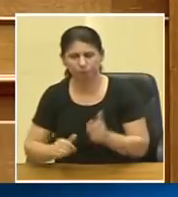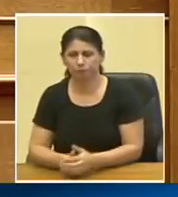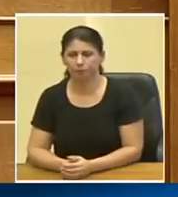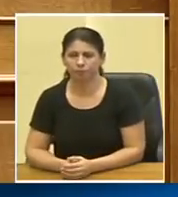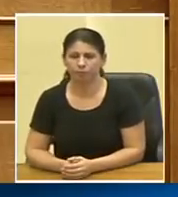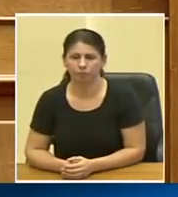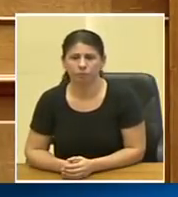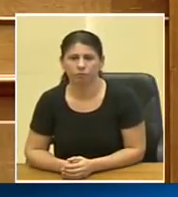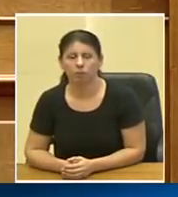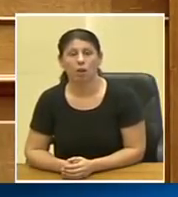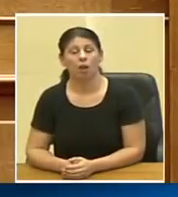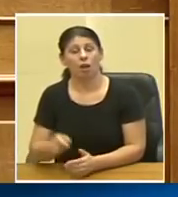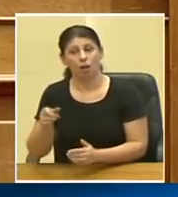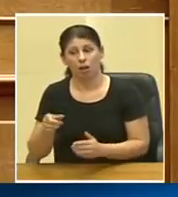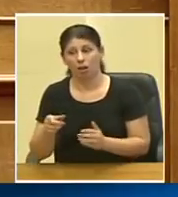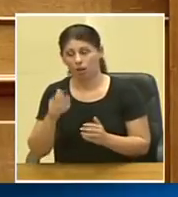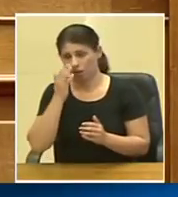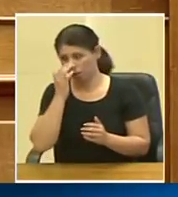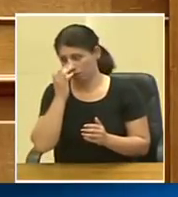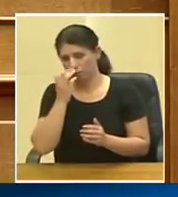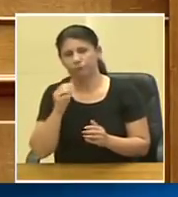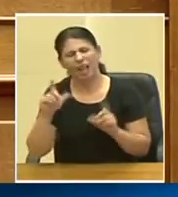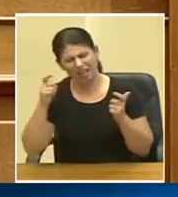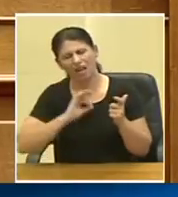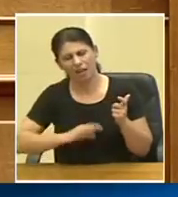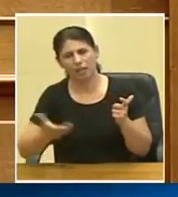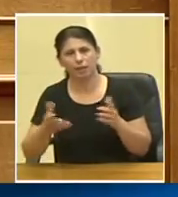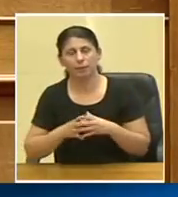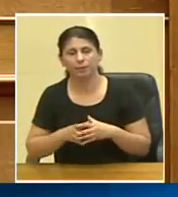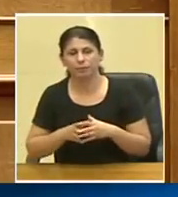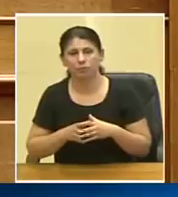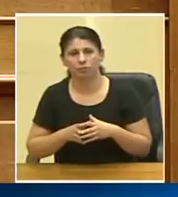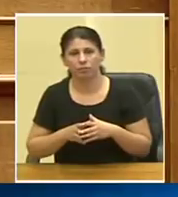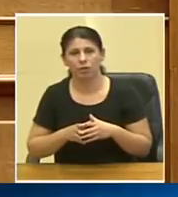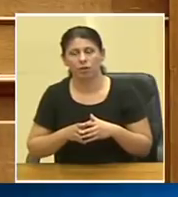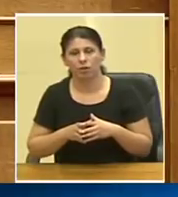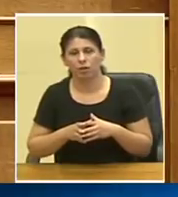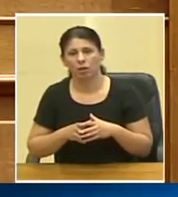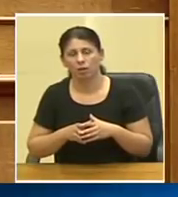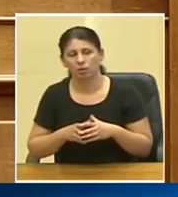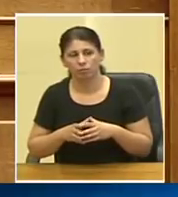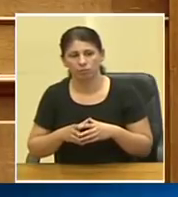και αυτό, τα οποία... τους Αγίους Αναργύρους, αφριβώς, ο γόγκ Αγίου Αναργύρον,